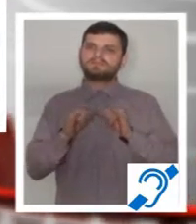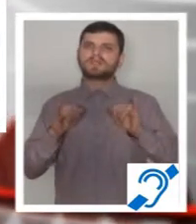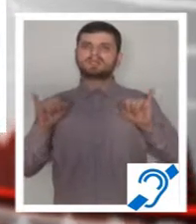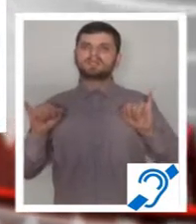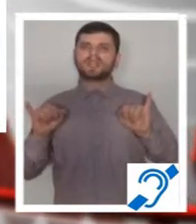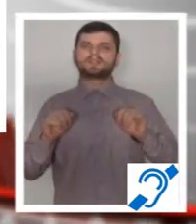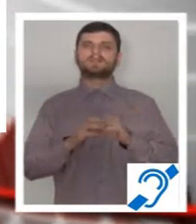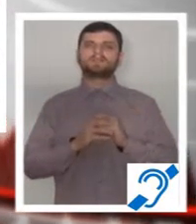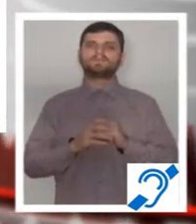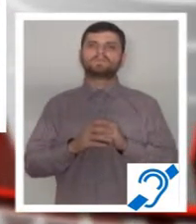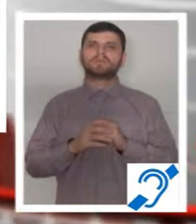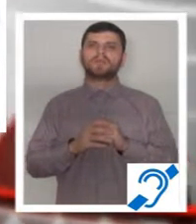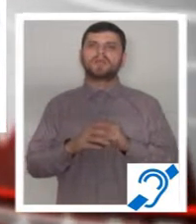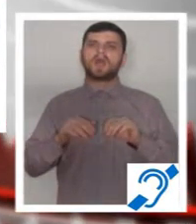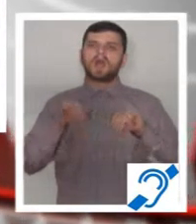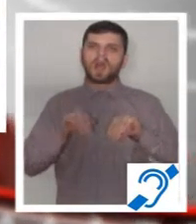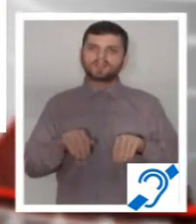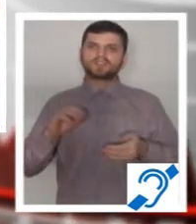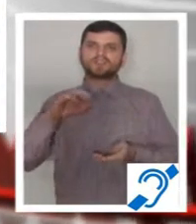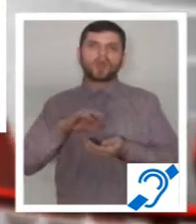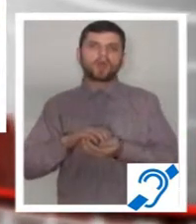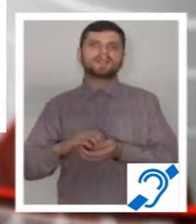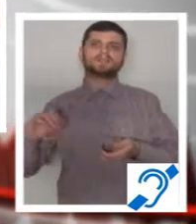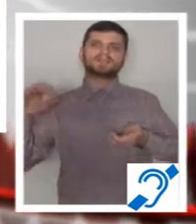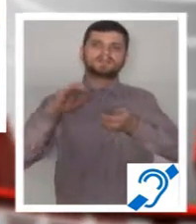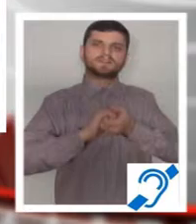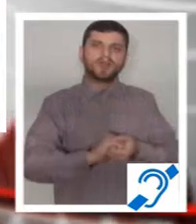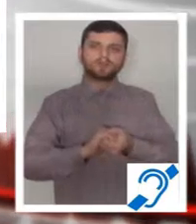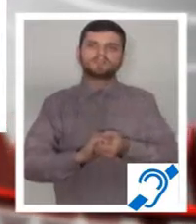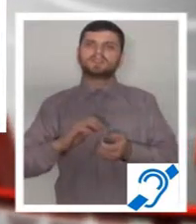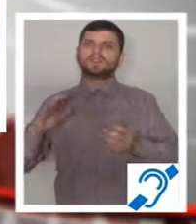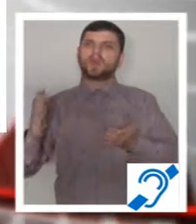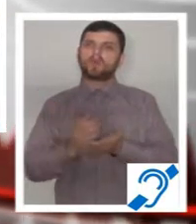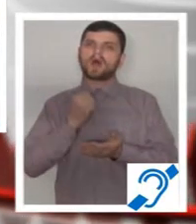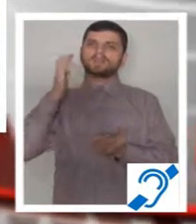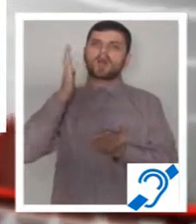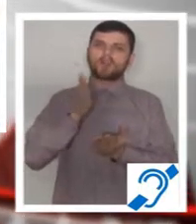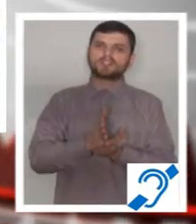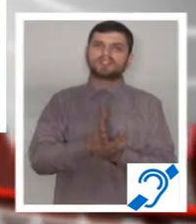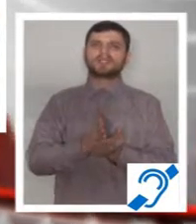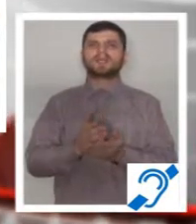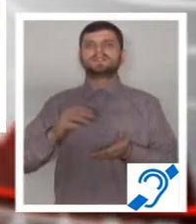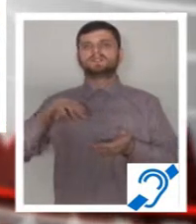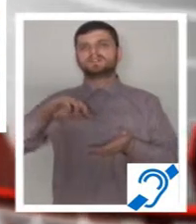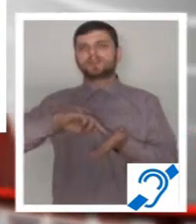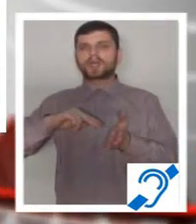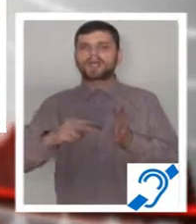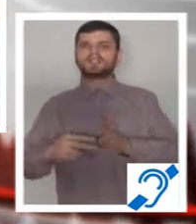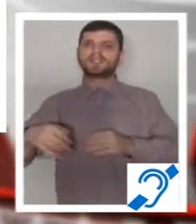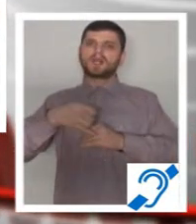au implementat, au luat hotărârea să realizeze acest proiect